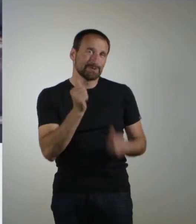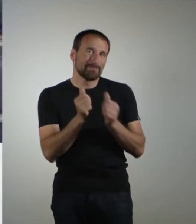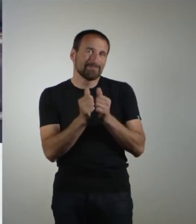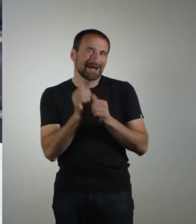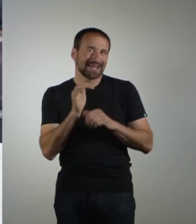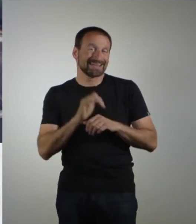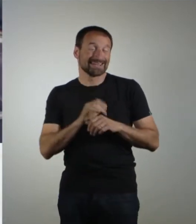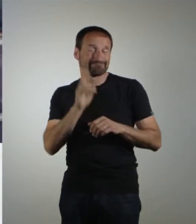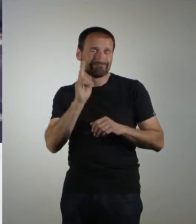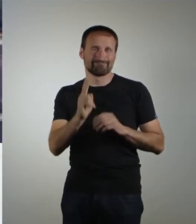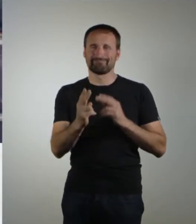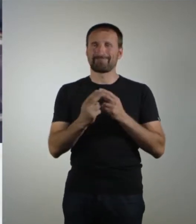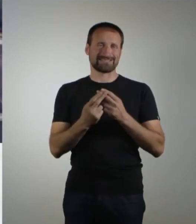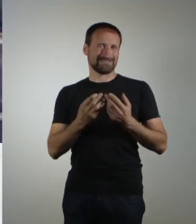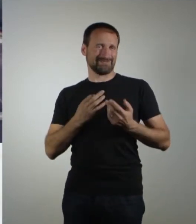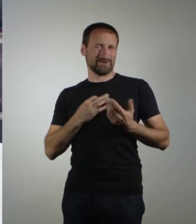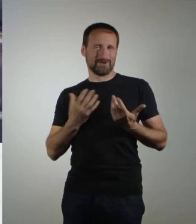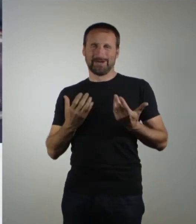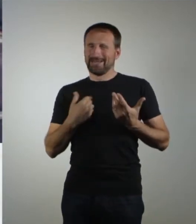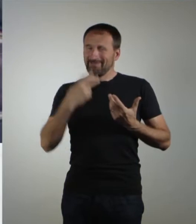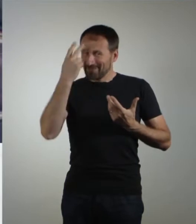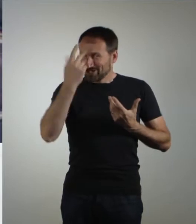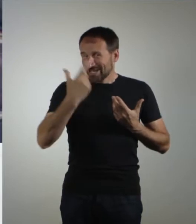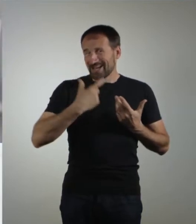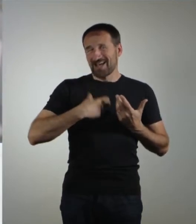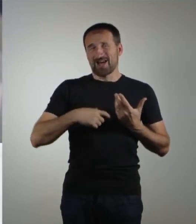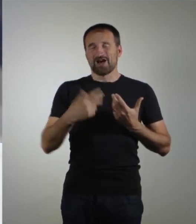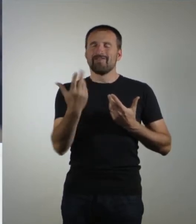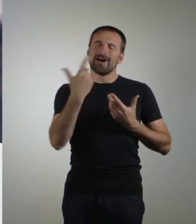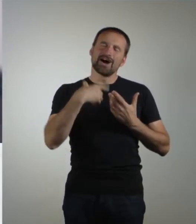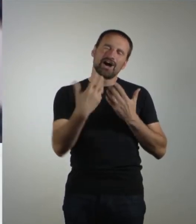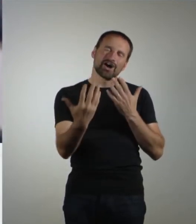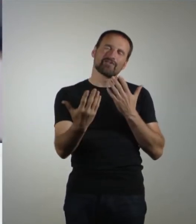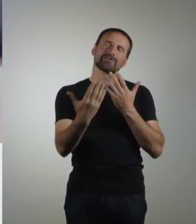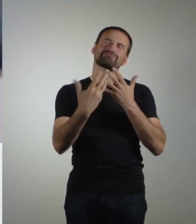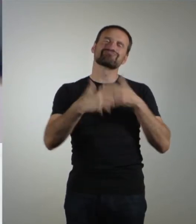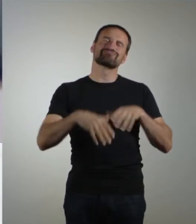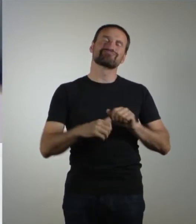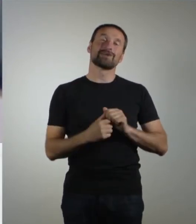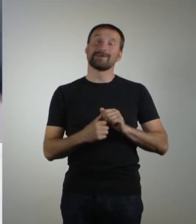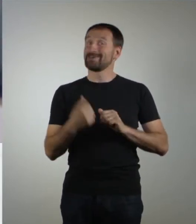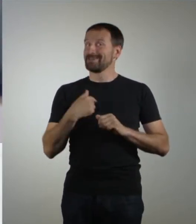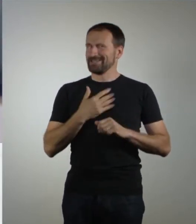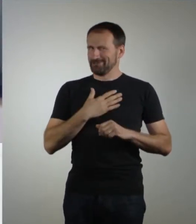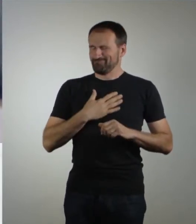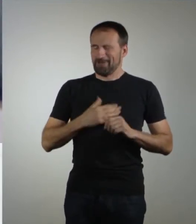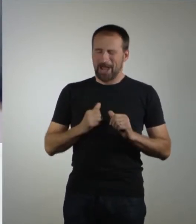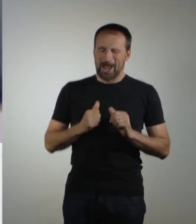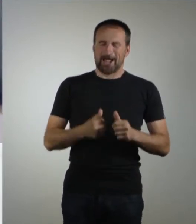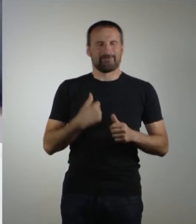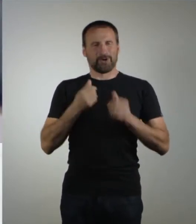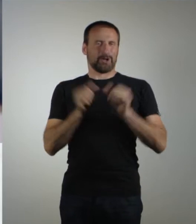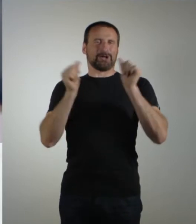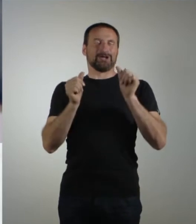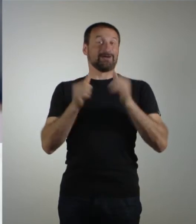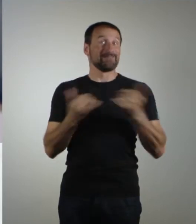Ich suche eine Partnerin, die zu mir passt. Eine, die mich versteht. Eine, die auf mich eingeht. Ich helfe meinem Glück gerne auf die Sprünge.